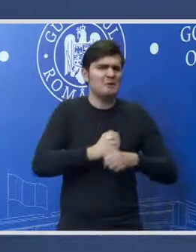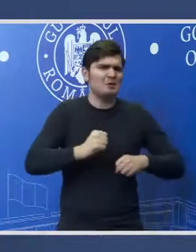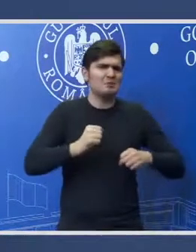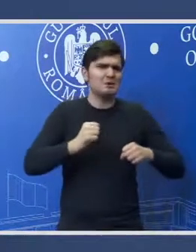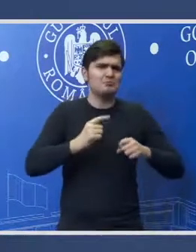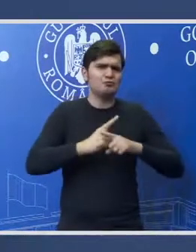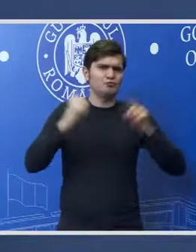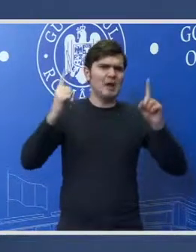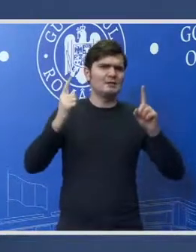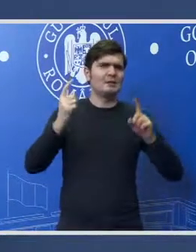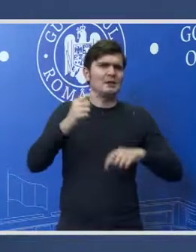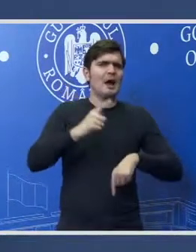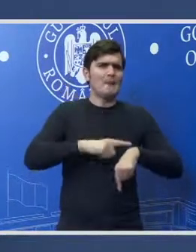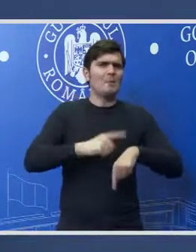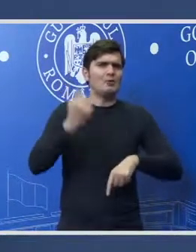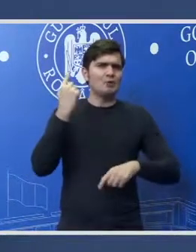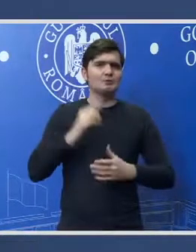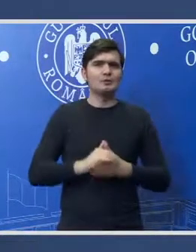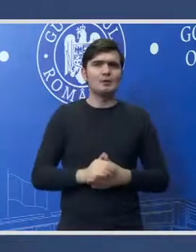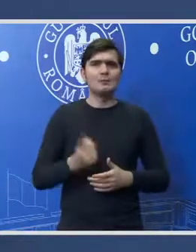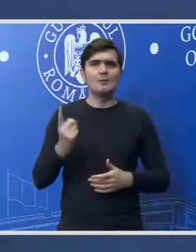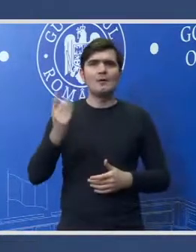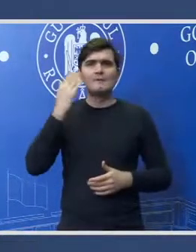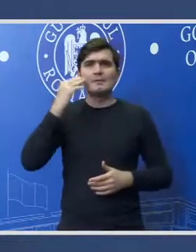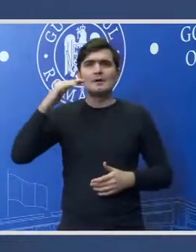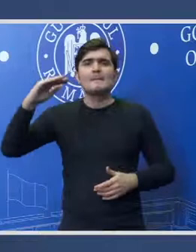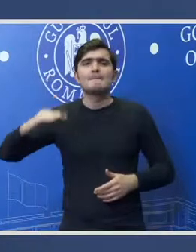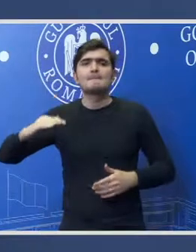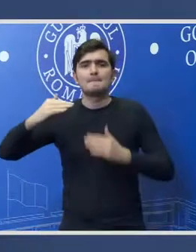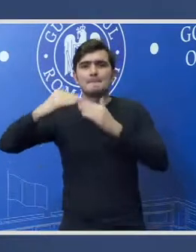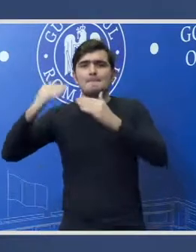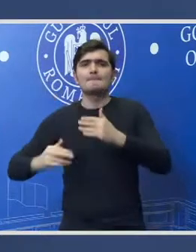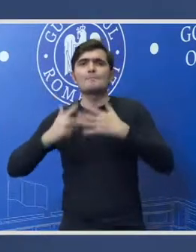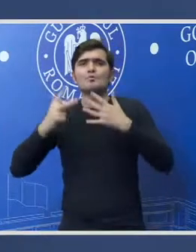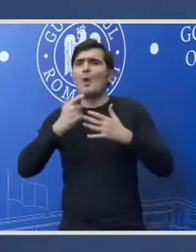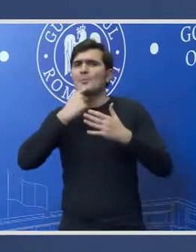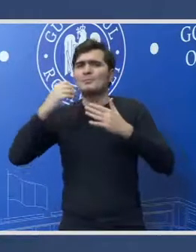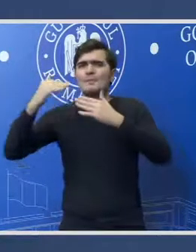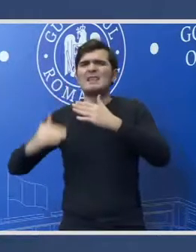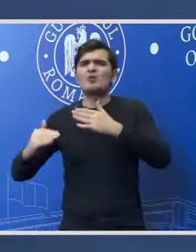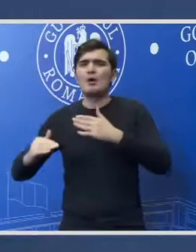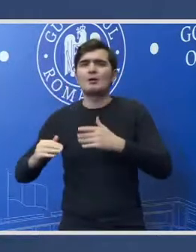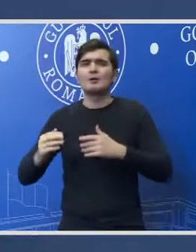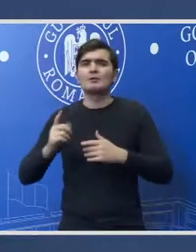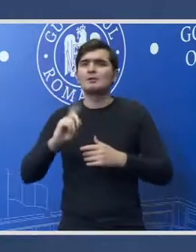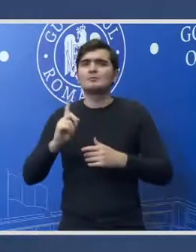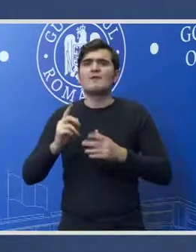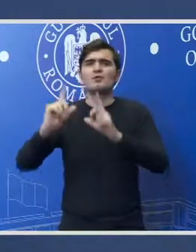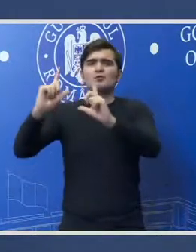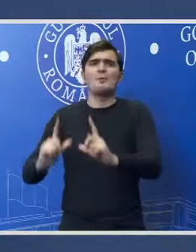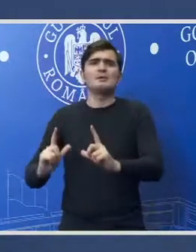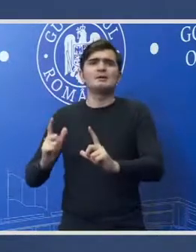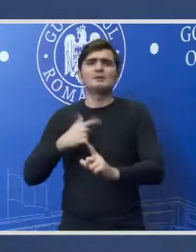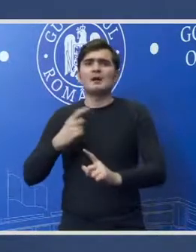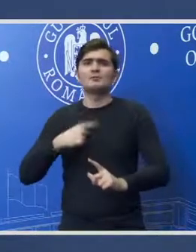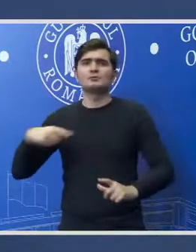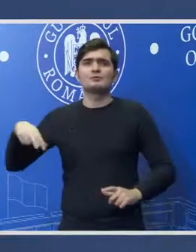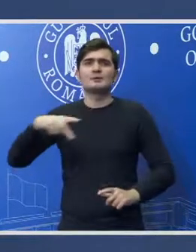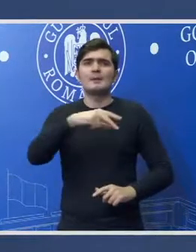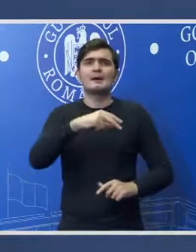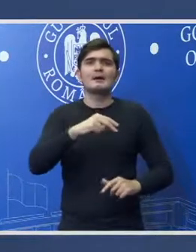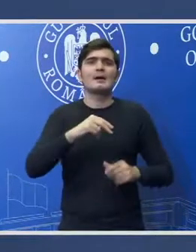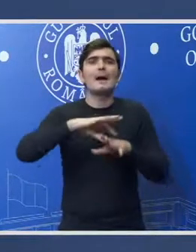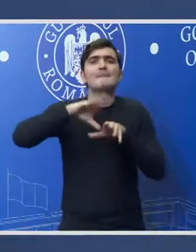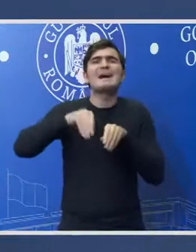o minoră a fost oprită să meargă la părinții adoptivi în străinătate sunt